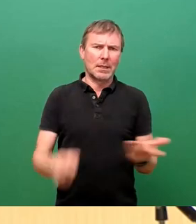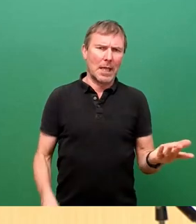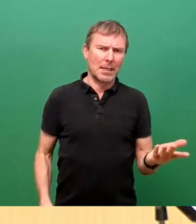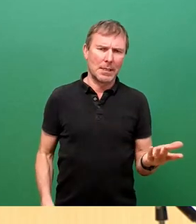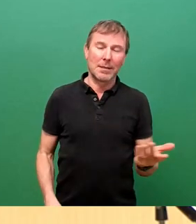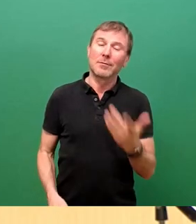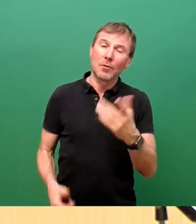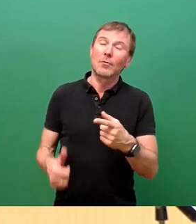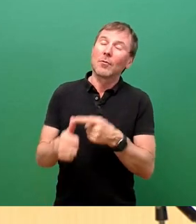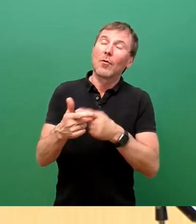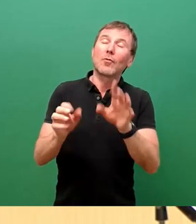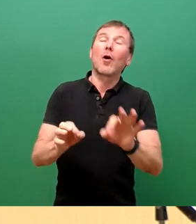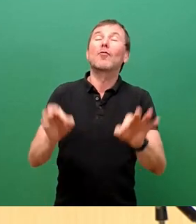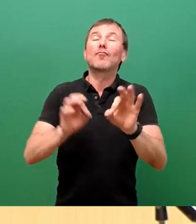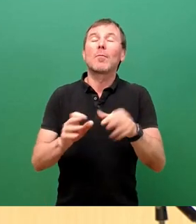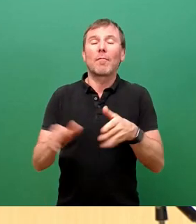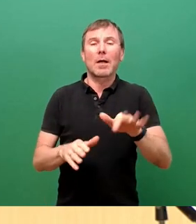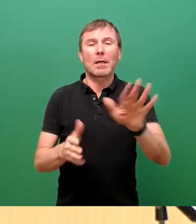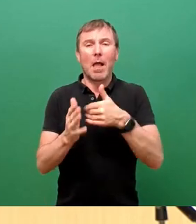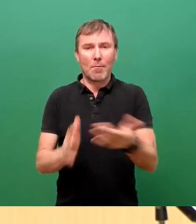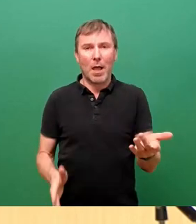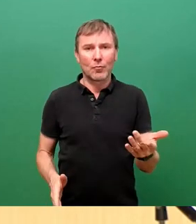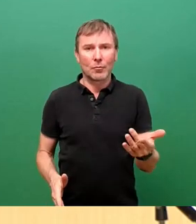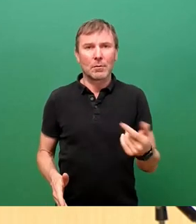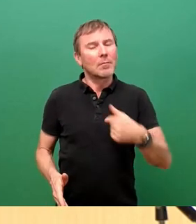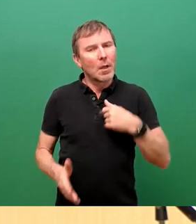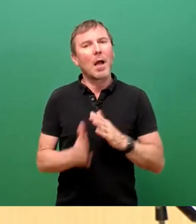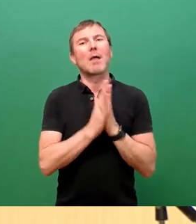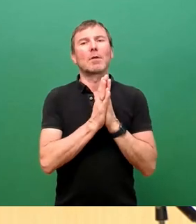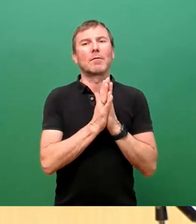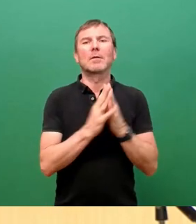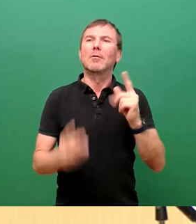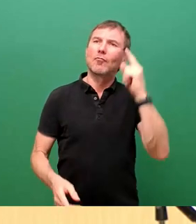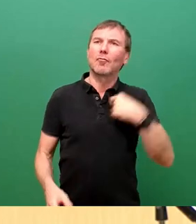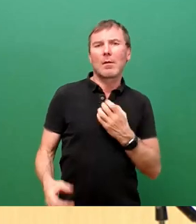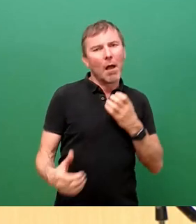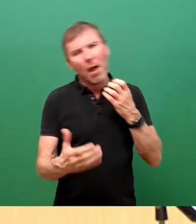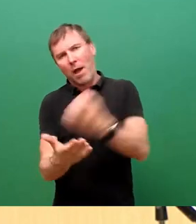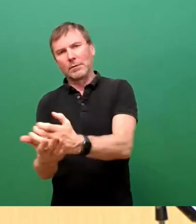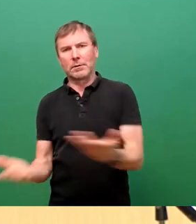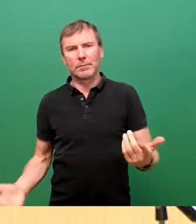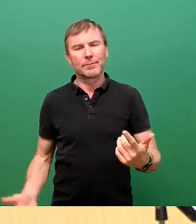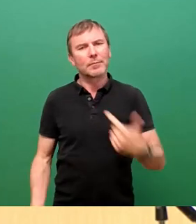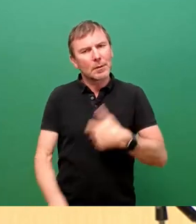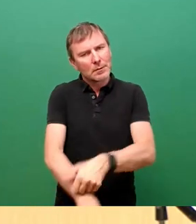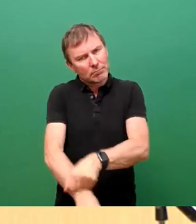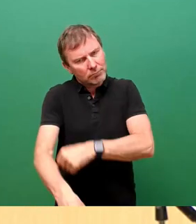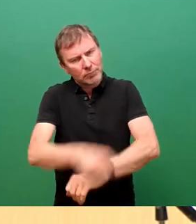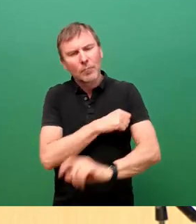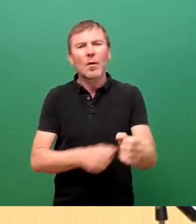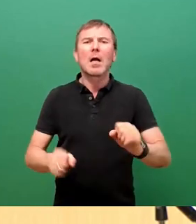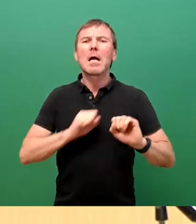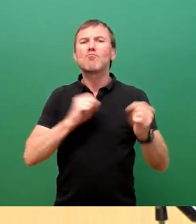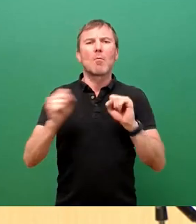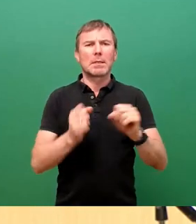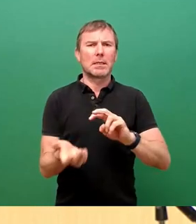schlimmere Verkehrsplanungen haben mich motiviert, für den Stadtrat zu kandidieren. Ich engagiere mich für eine Mobilitätspolitik, die